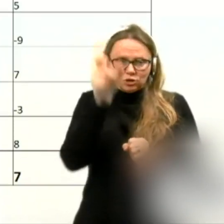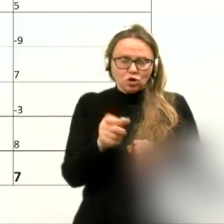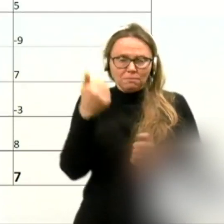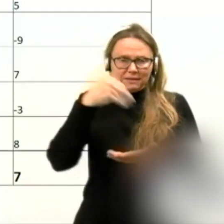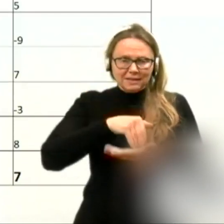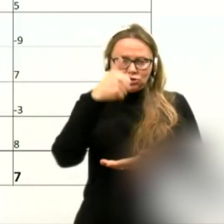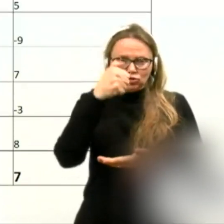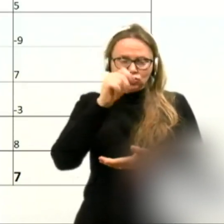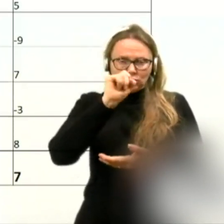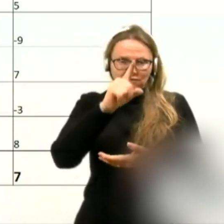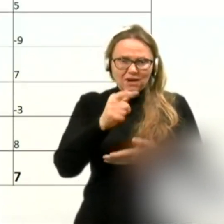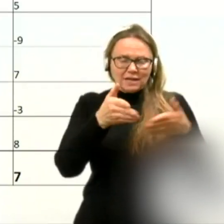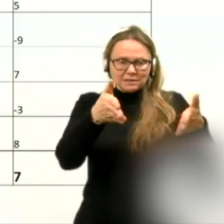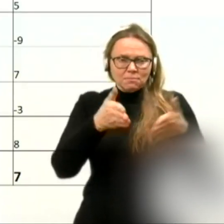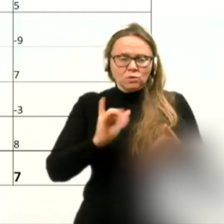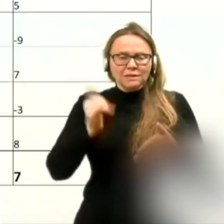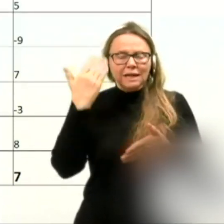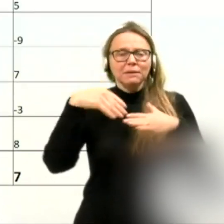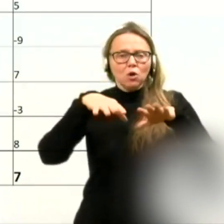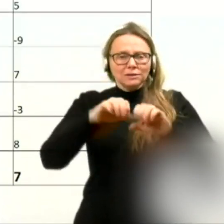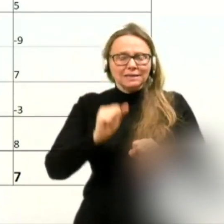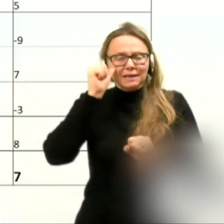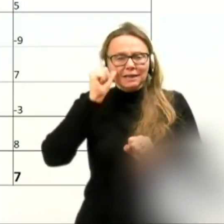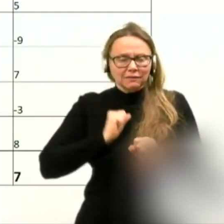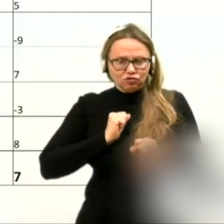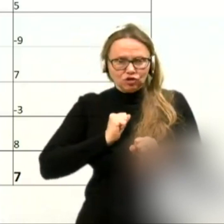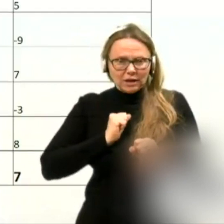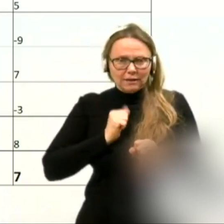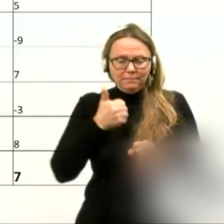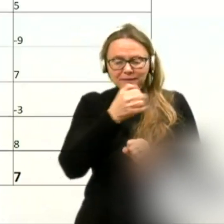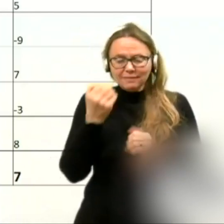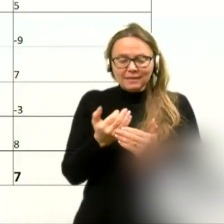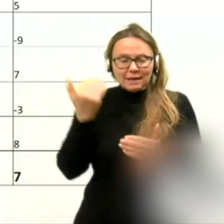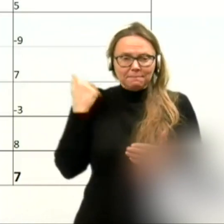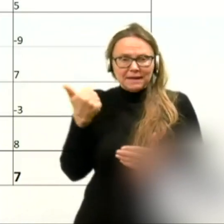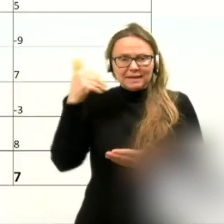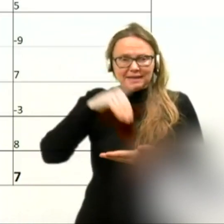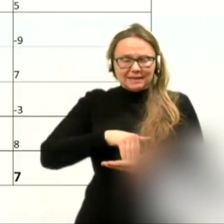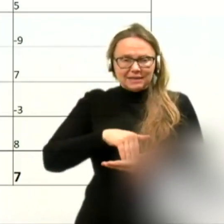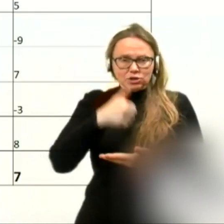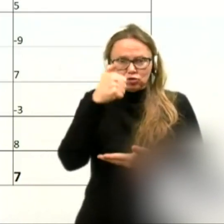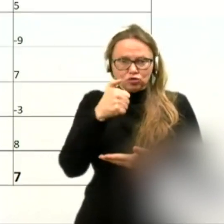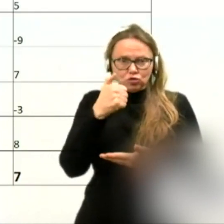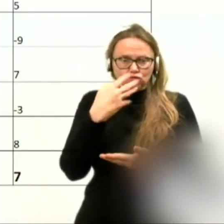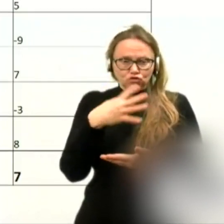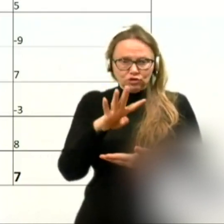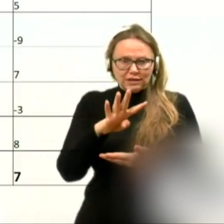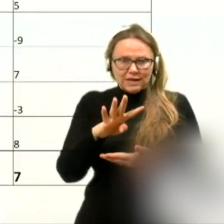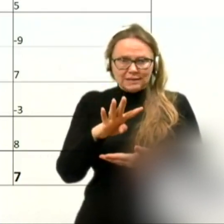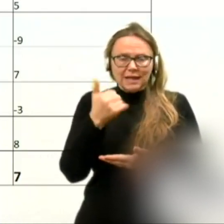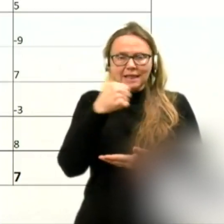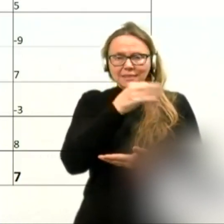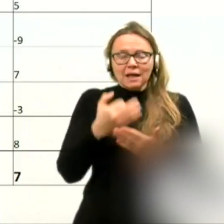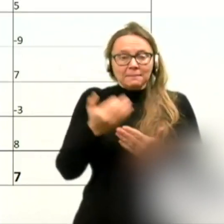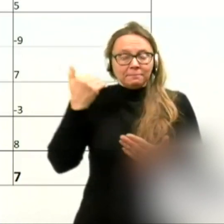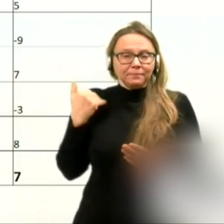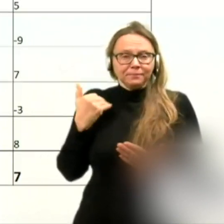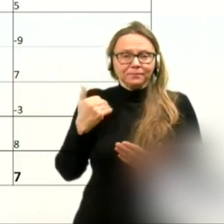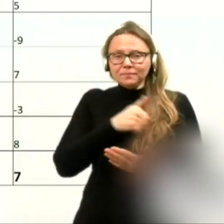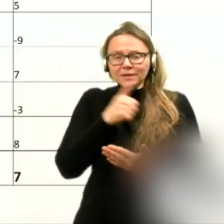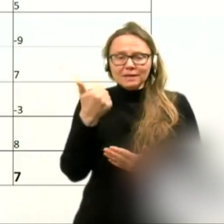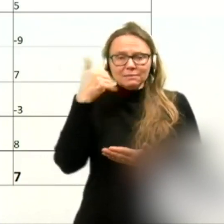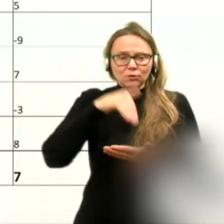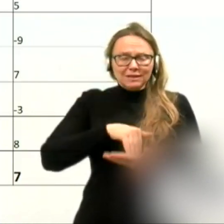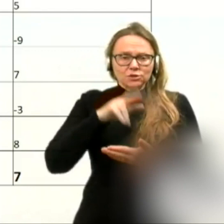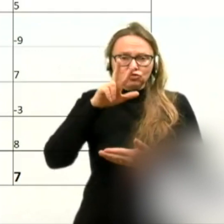1112 postelj je bilo zasedenih včeraj, dan predtem 1114, dan predtem pa le